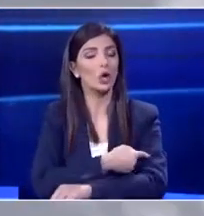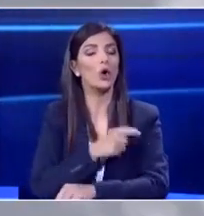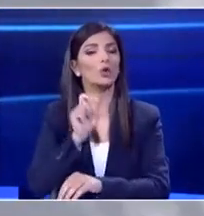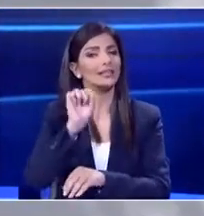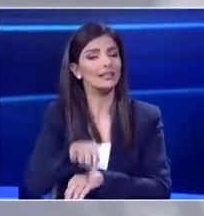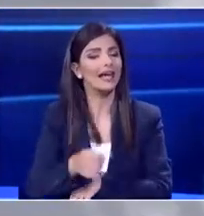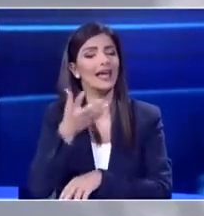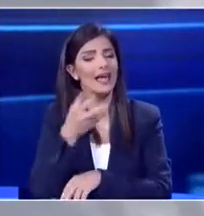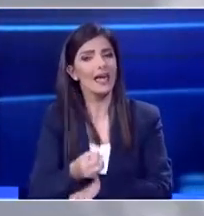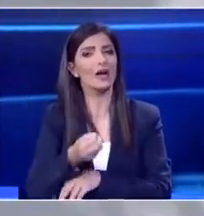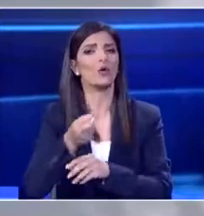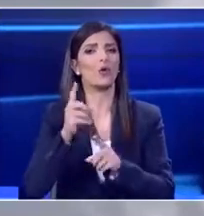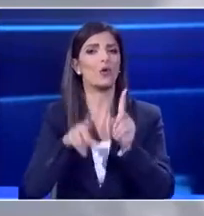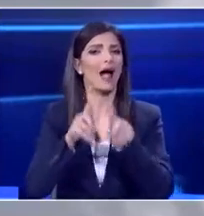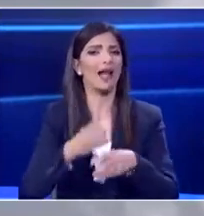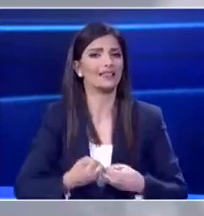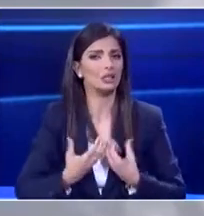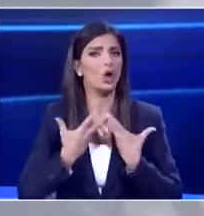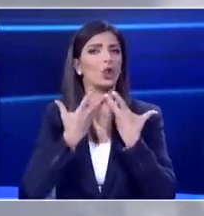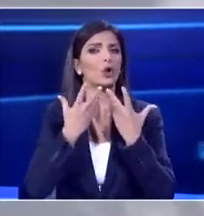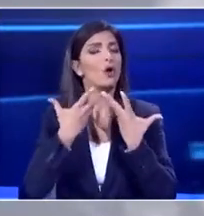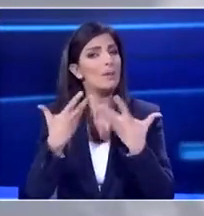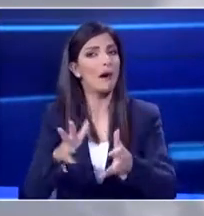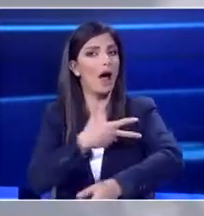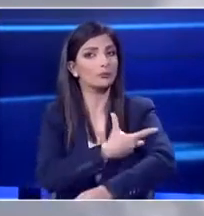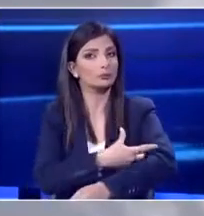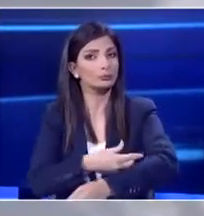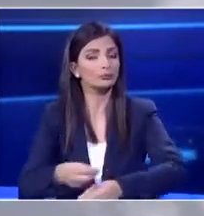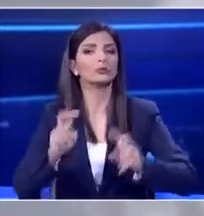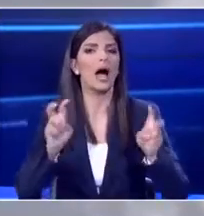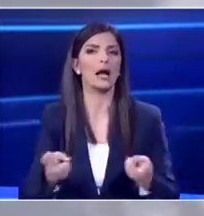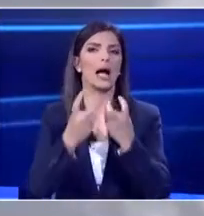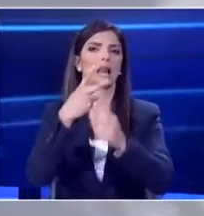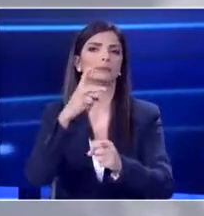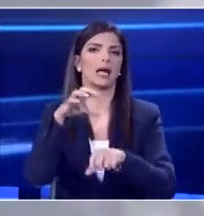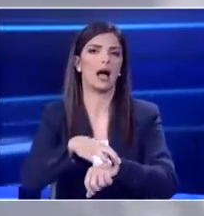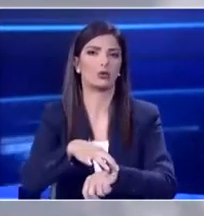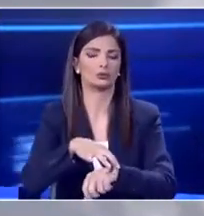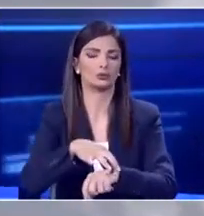έχει κάποια συμπτώματα και από την εξέταση είναι θετικό το